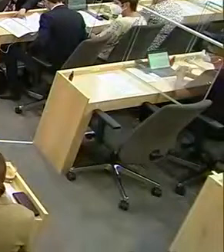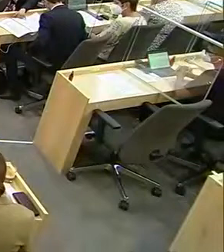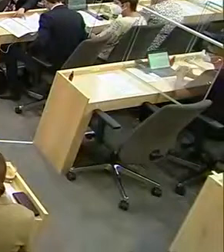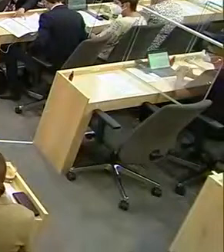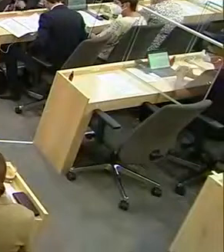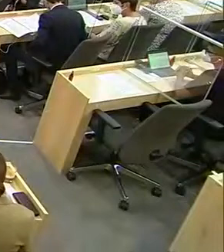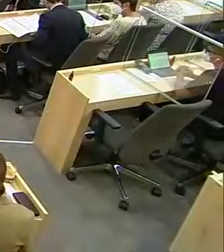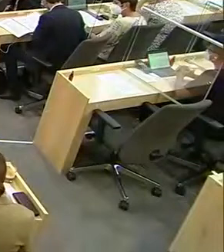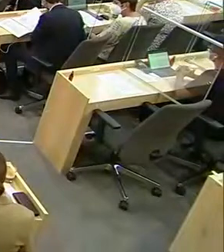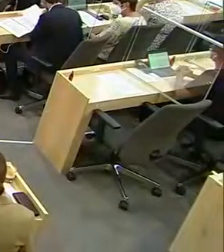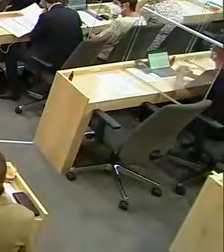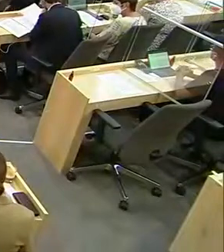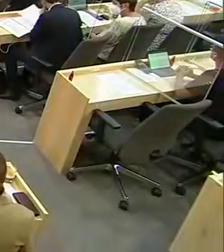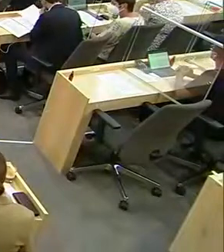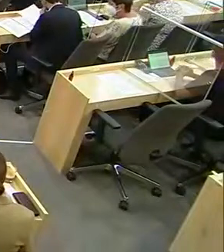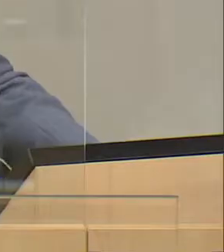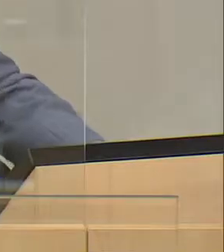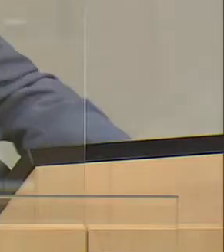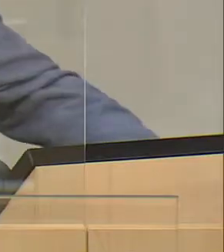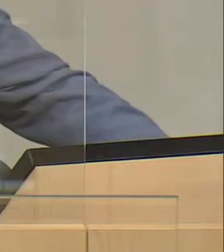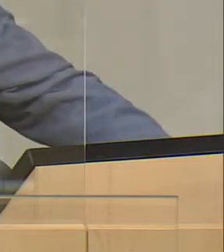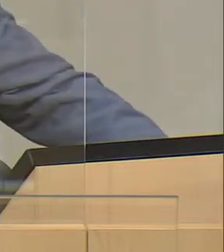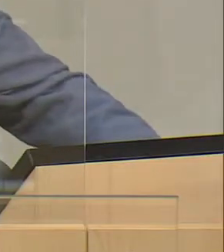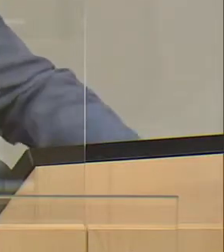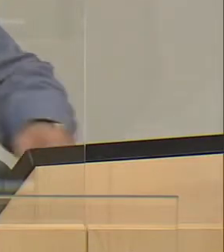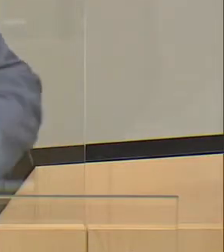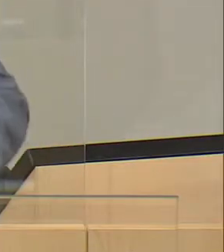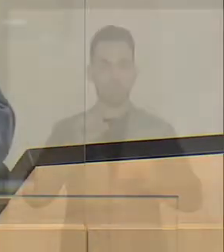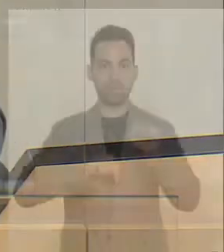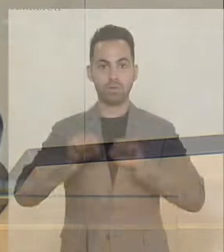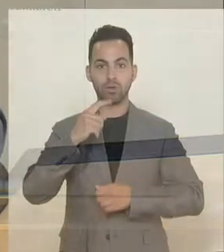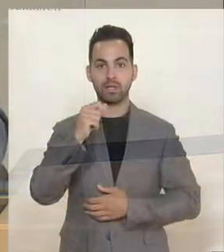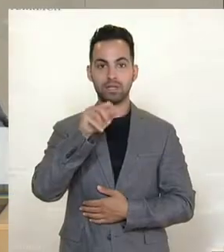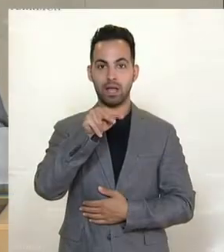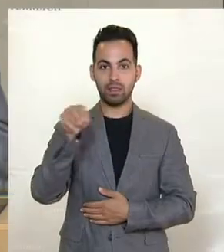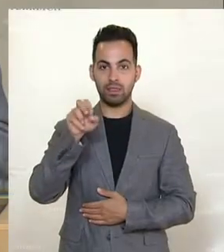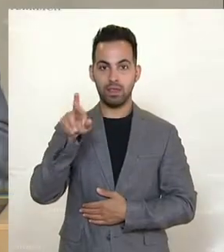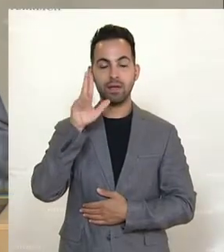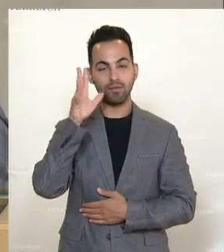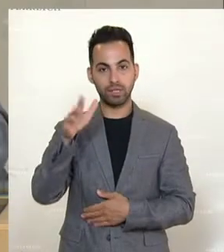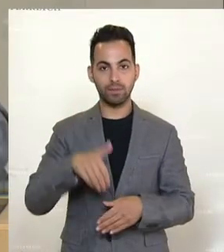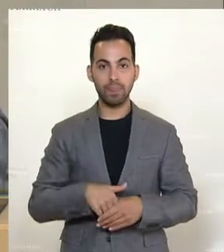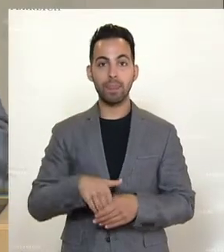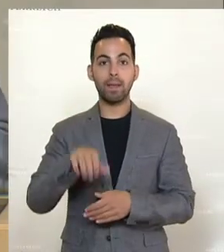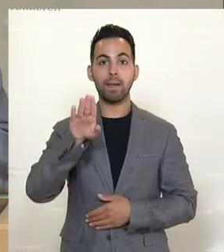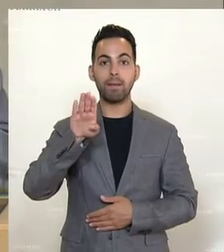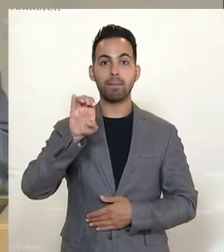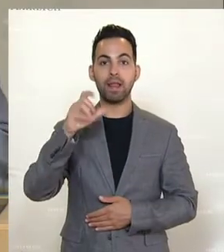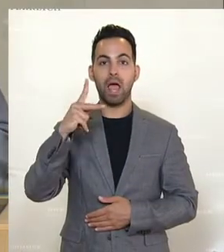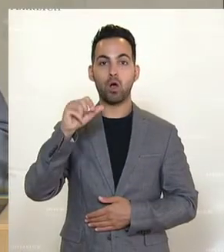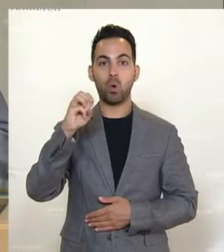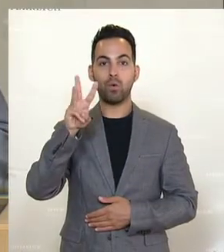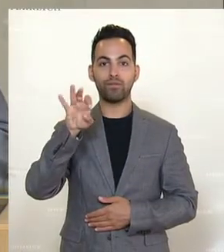... wird durch die Bundesministerin für Landesverteidigung, Claudia Tanner, vertreten. Die Abgeordnete Belakowitsch hat im Sinne